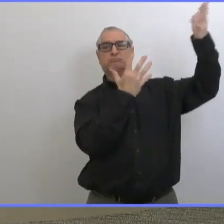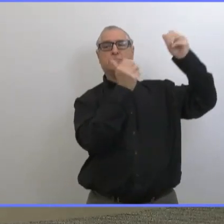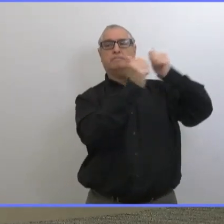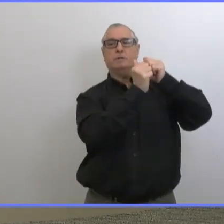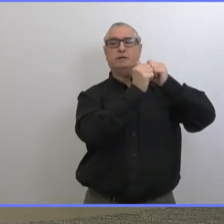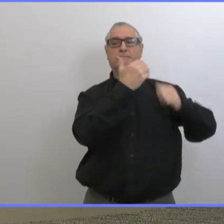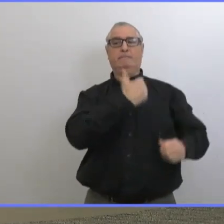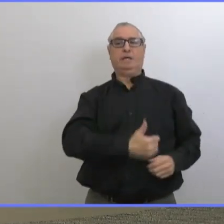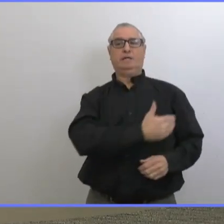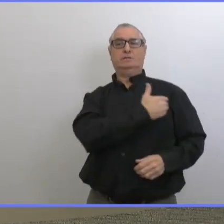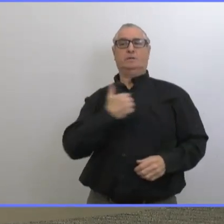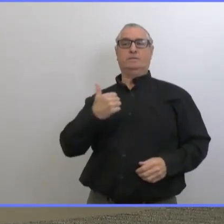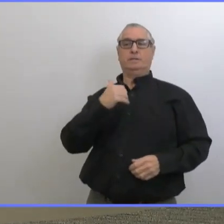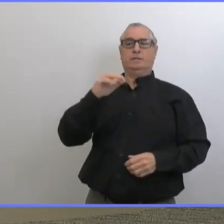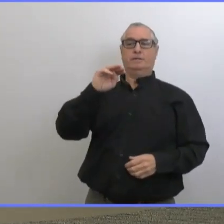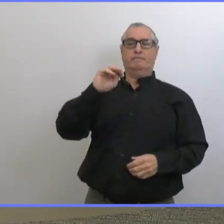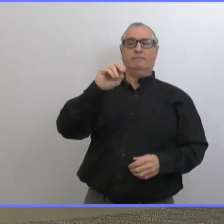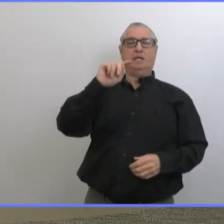Manitoba Méditer Federation